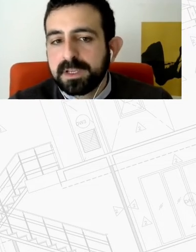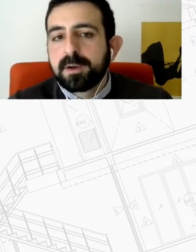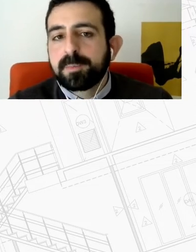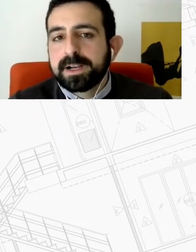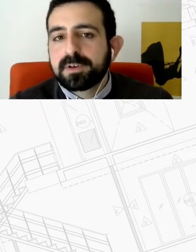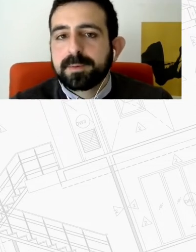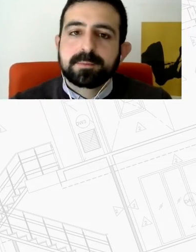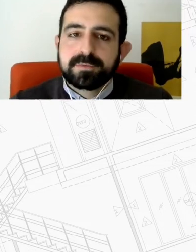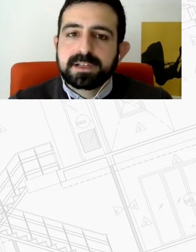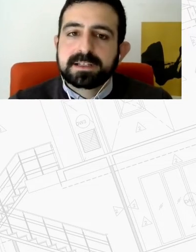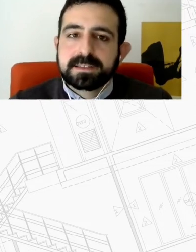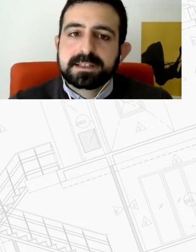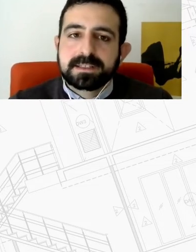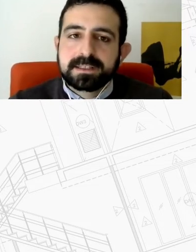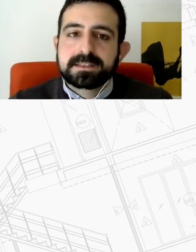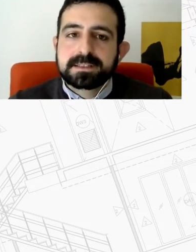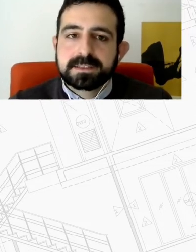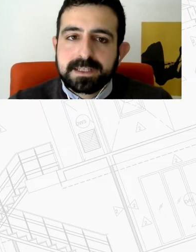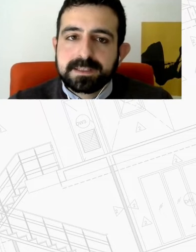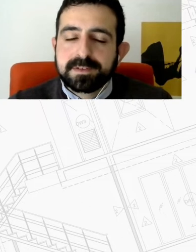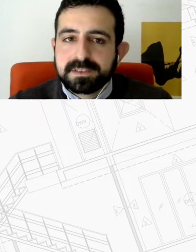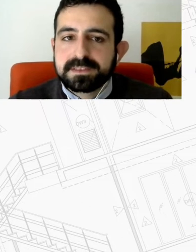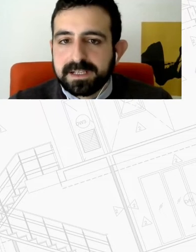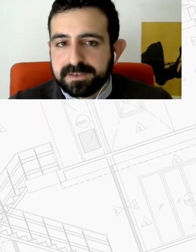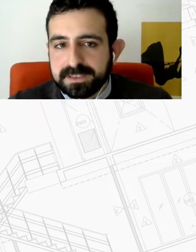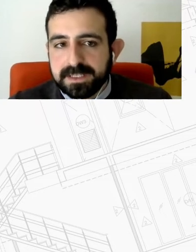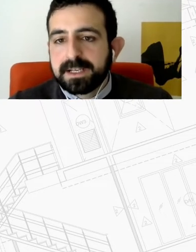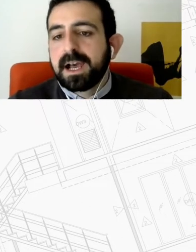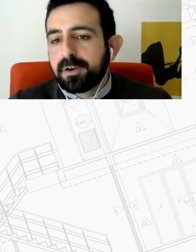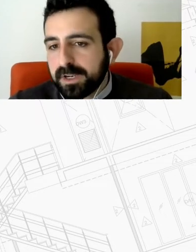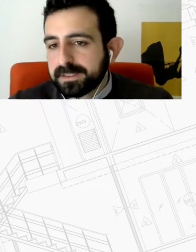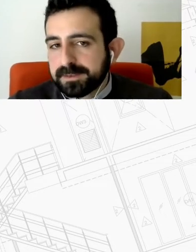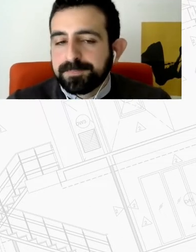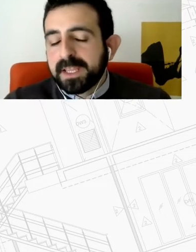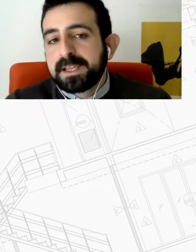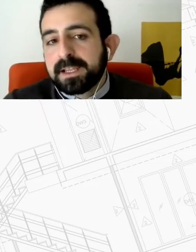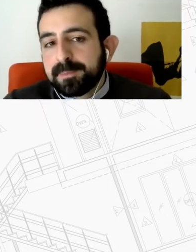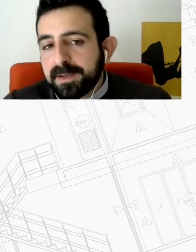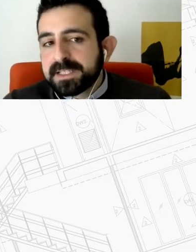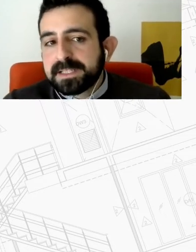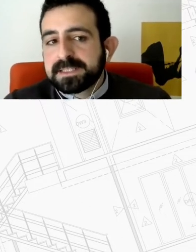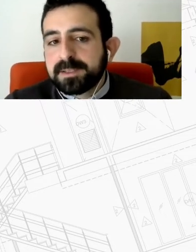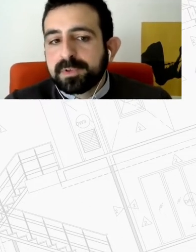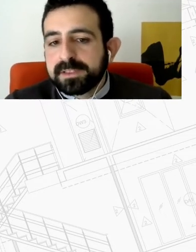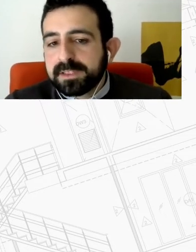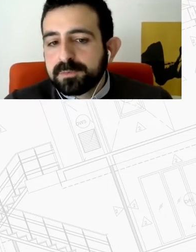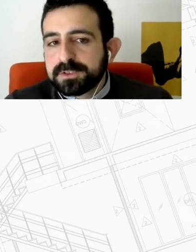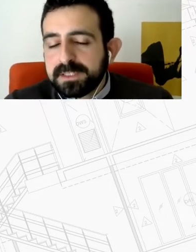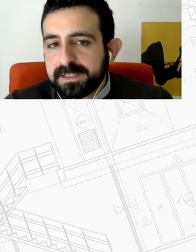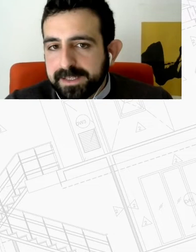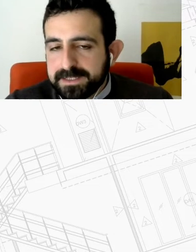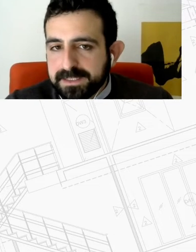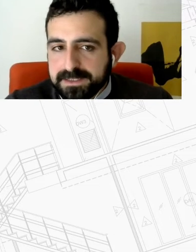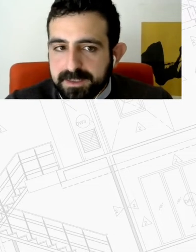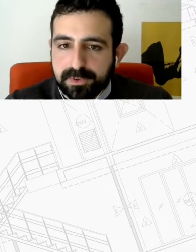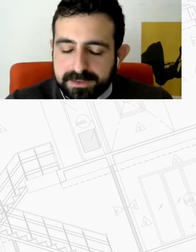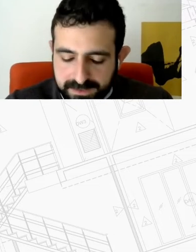Ευρώπη που παρέχουν κάποια μορφή εναλλακτικής κατοικίας σχέση με αυτή της ελεύθερης αγοράς Μιλάμε για στεγαστική πολιτική όμως τι